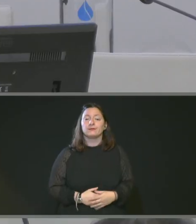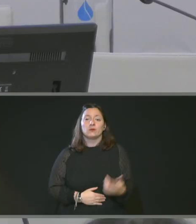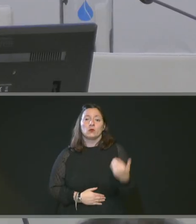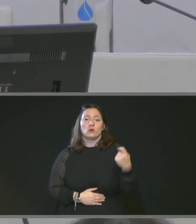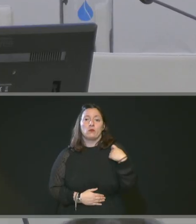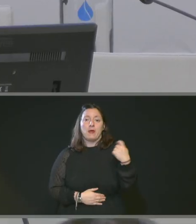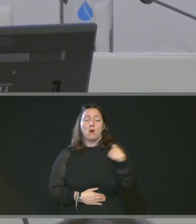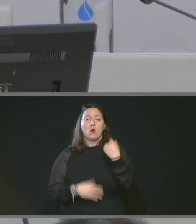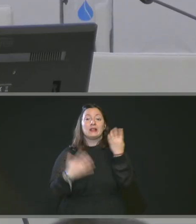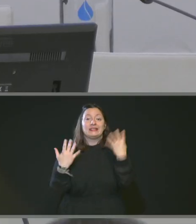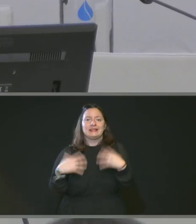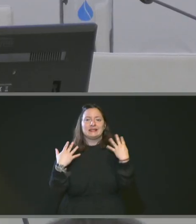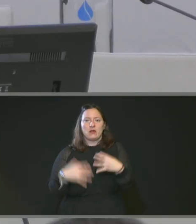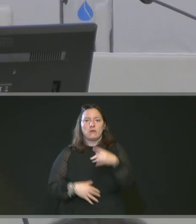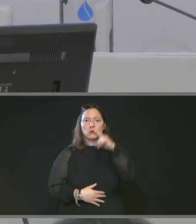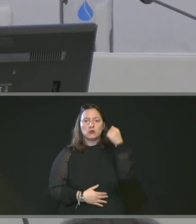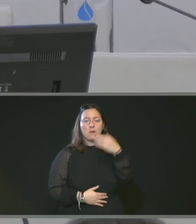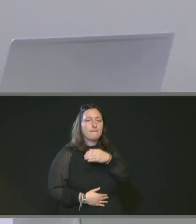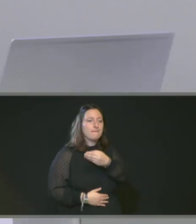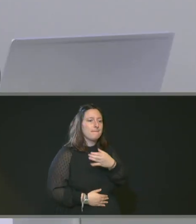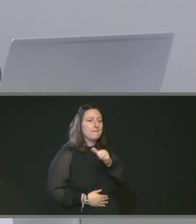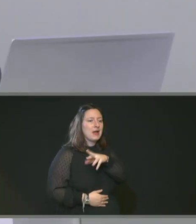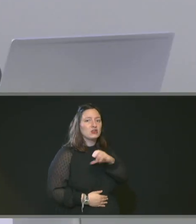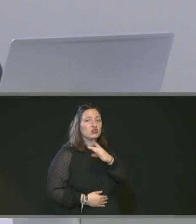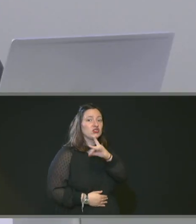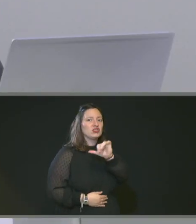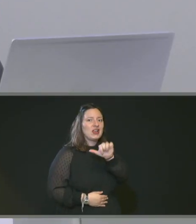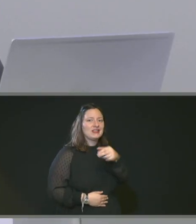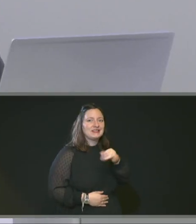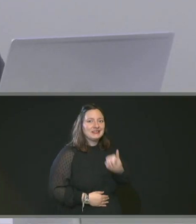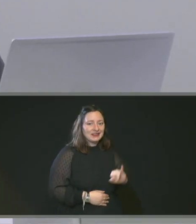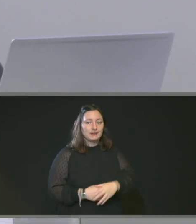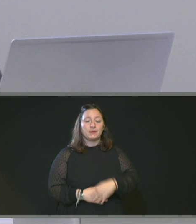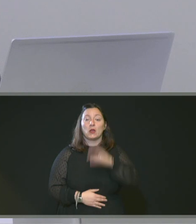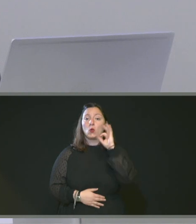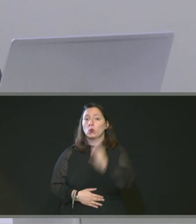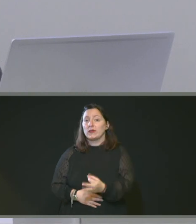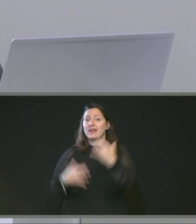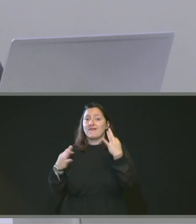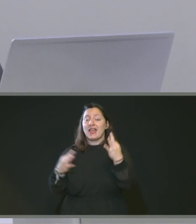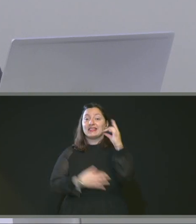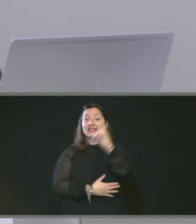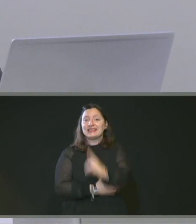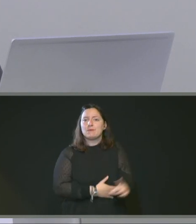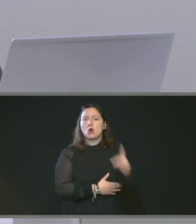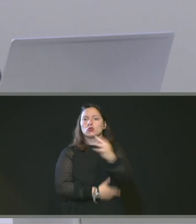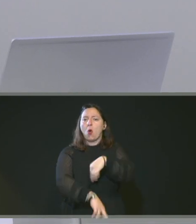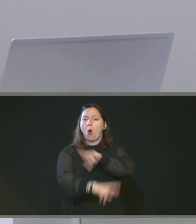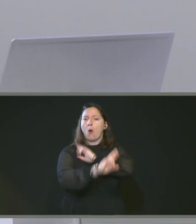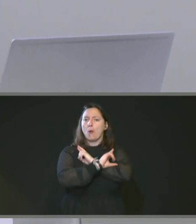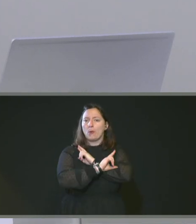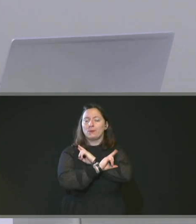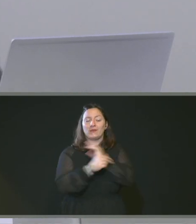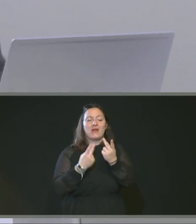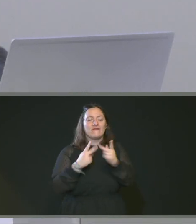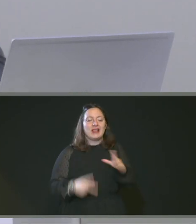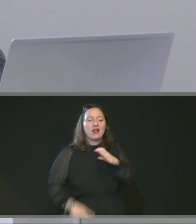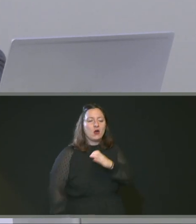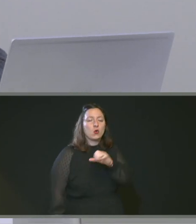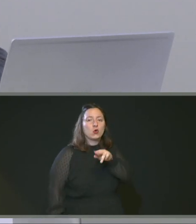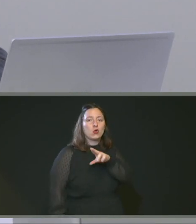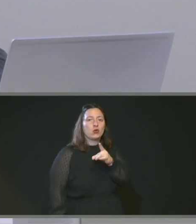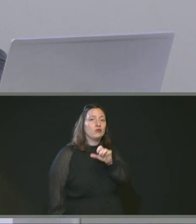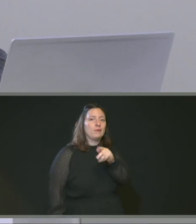19, Abdelkrim Marchani. Oui, c'est une série de dérogations au repos dominical. Donc on commence par la commune de Côte-Bec-les-Elle-Bœuf.